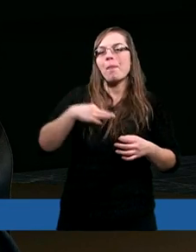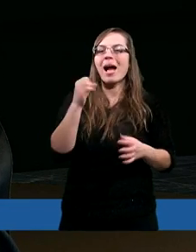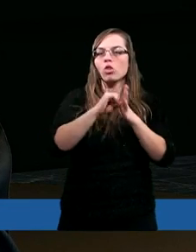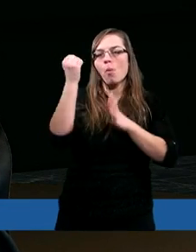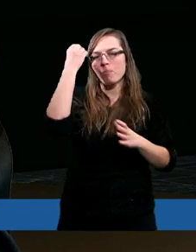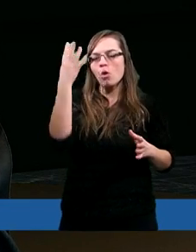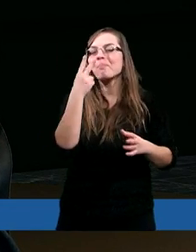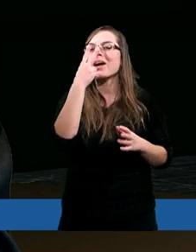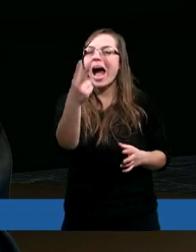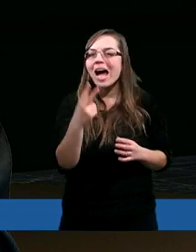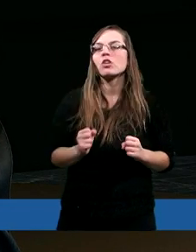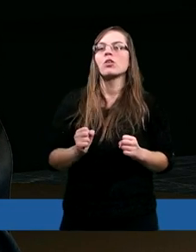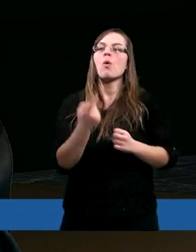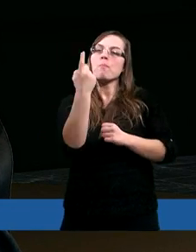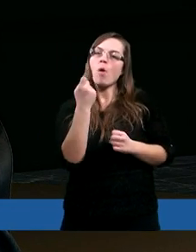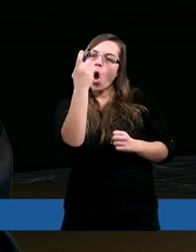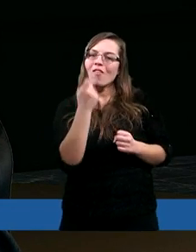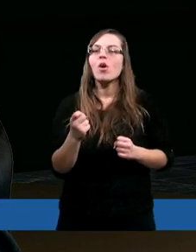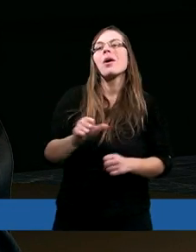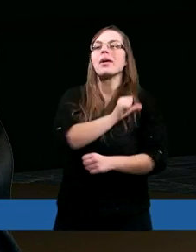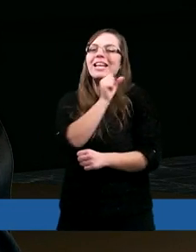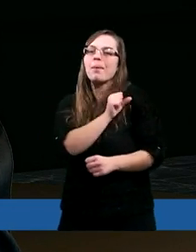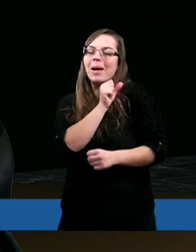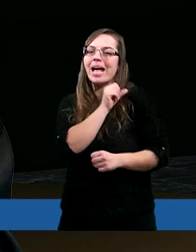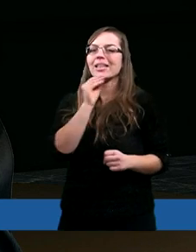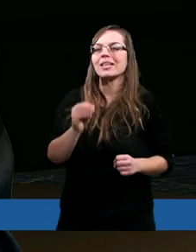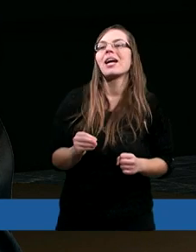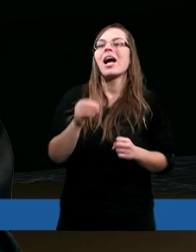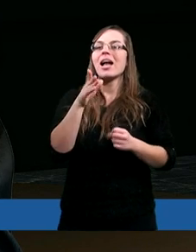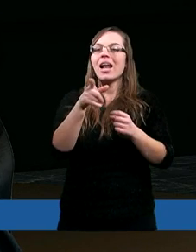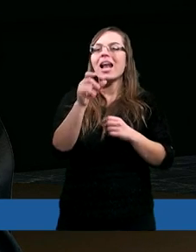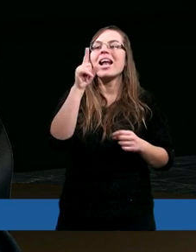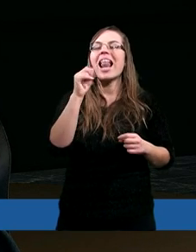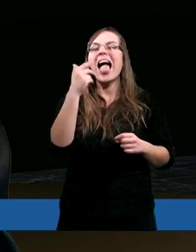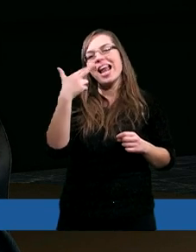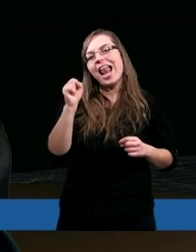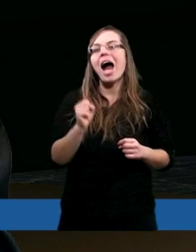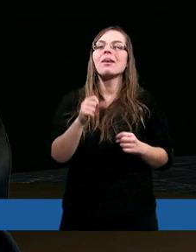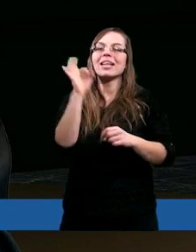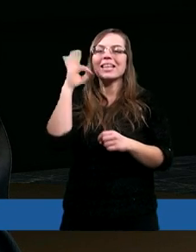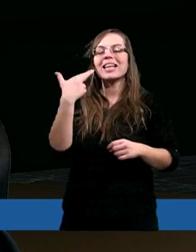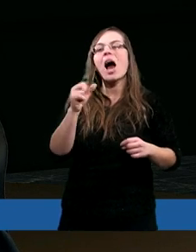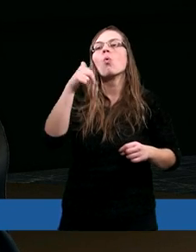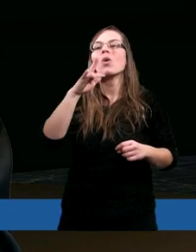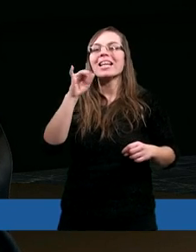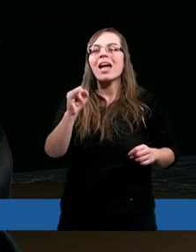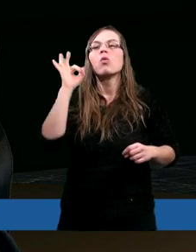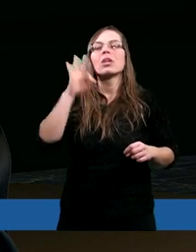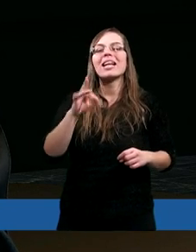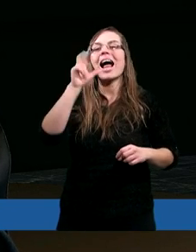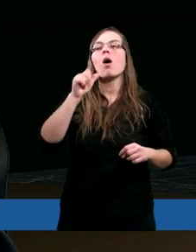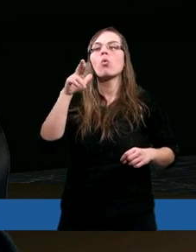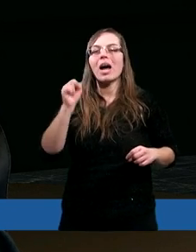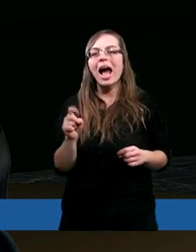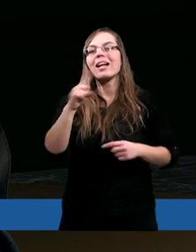Mojżesza, patrz, powołałem imiennie Besa Lella, syna Uriego, syna